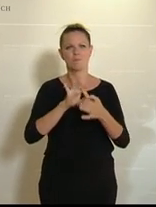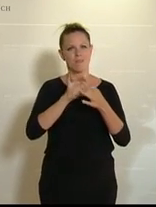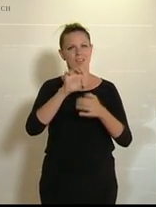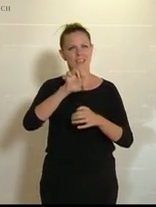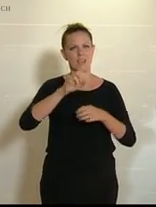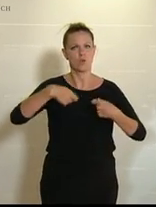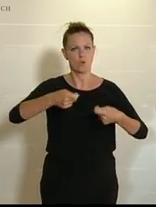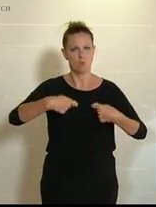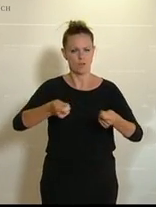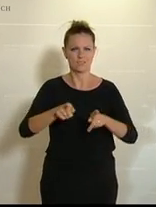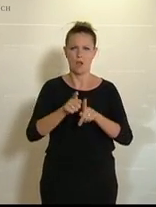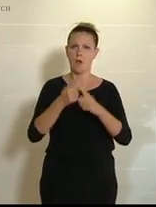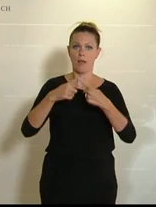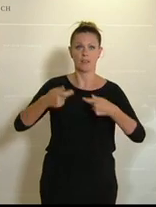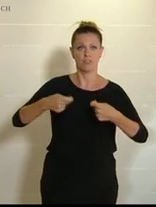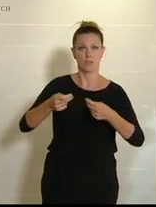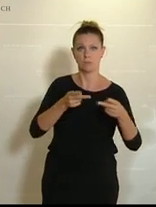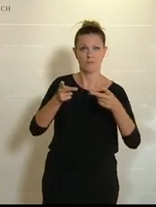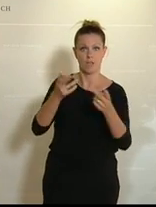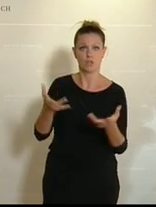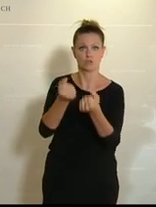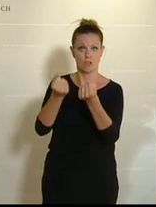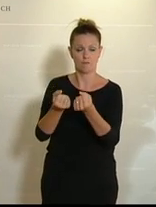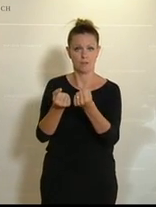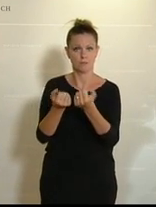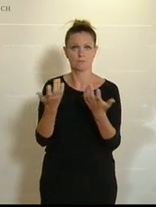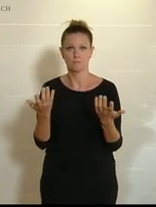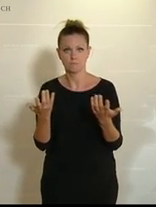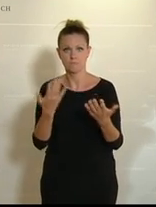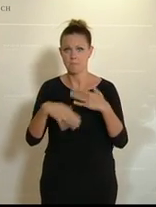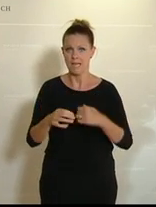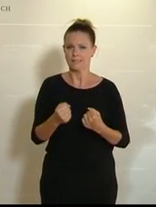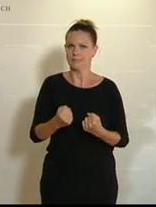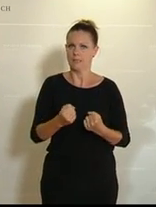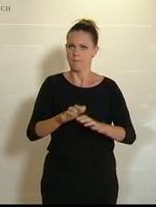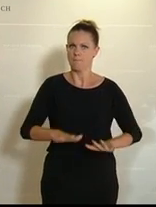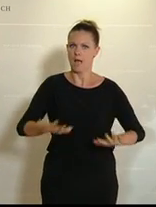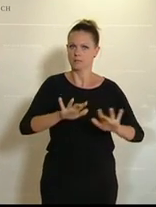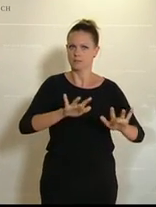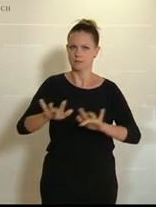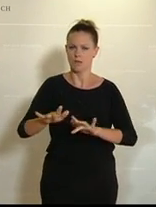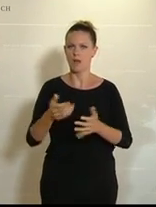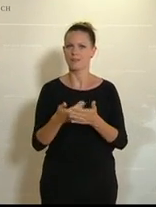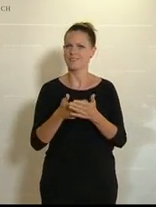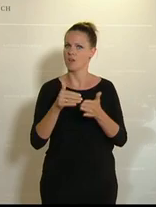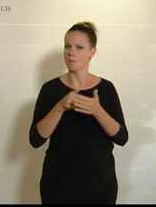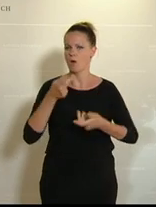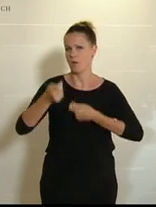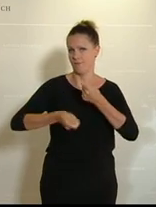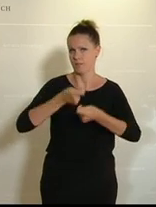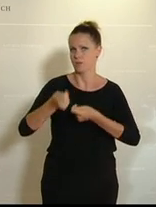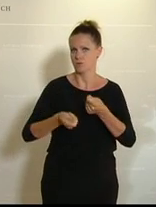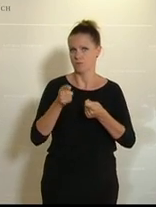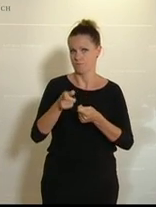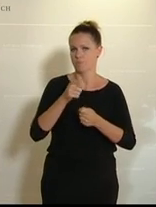-Commerce, also neue Vertriebswege zu schaffen. Das stellt sie auf sicherere Beine. Dafür sind Investitionen nötig und